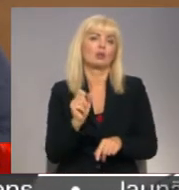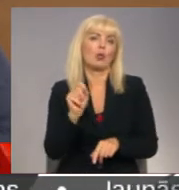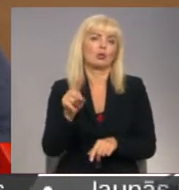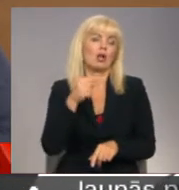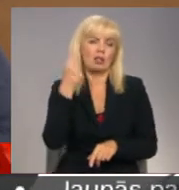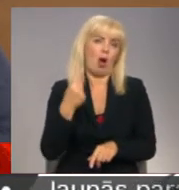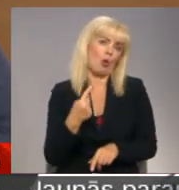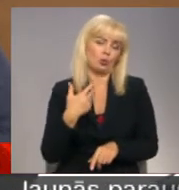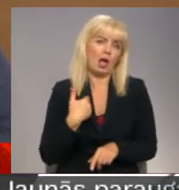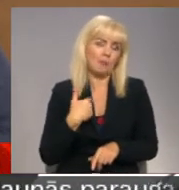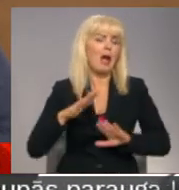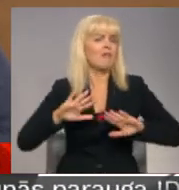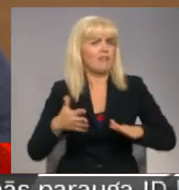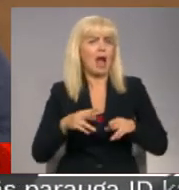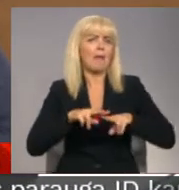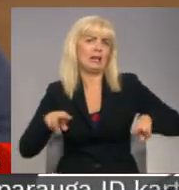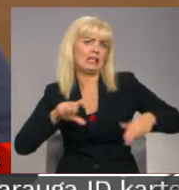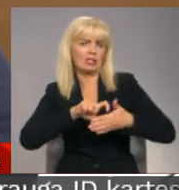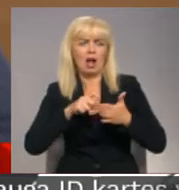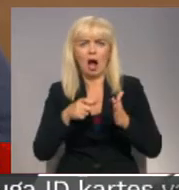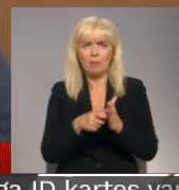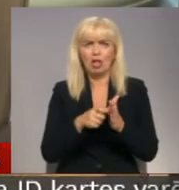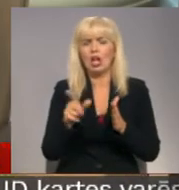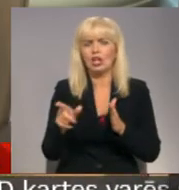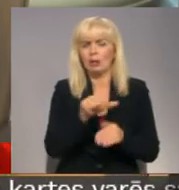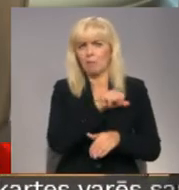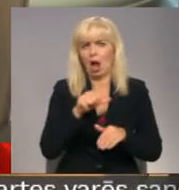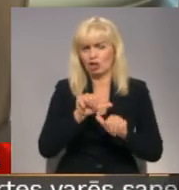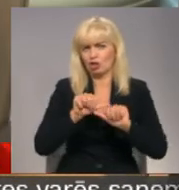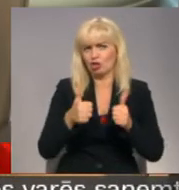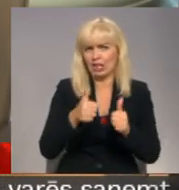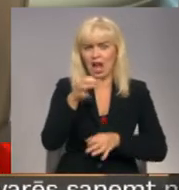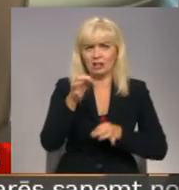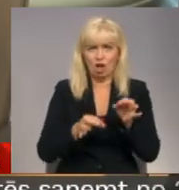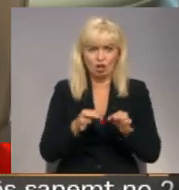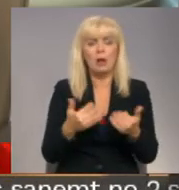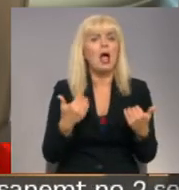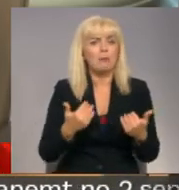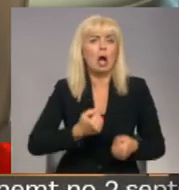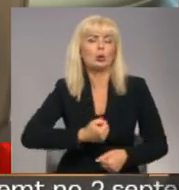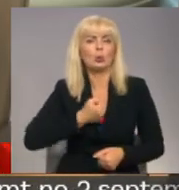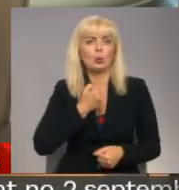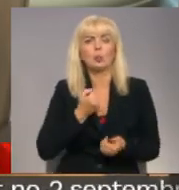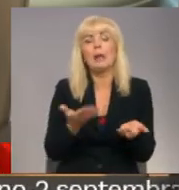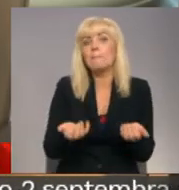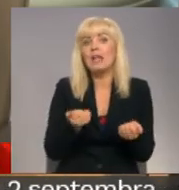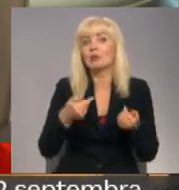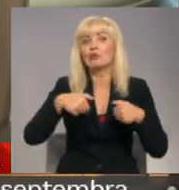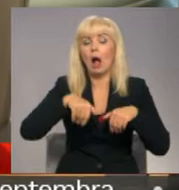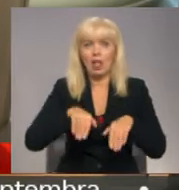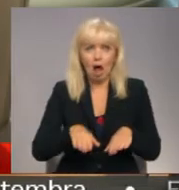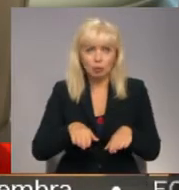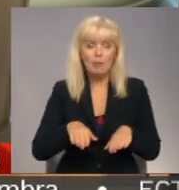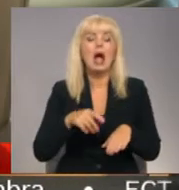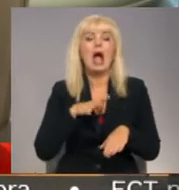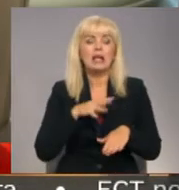priekš sevi, vai ministru kabinets ir arbitrājuši tiesa. Arī man ir ļoti grūti pieņemt šoreiz šo lēmumu. Tomēr es